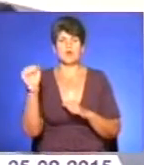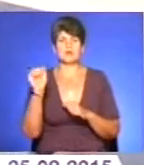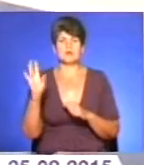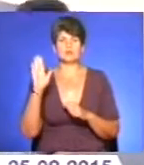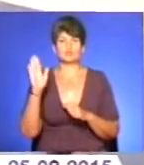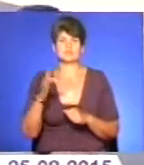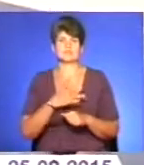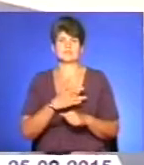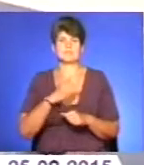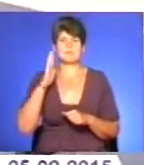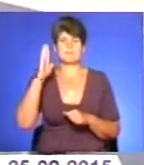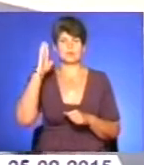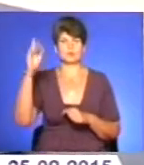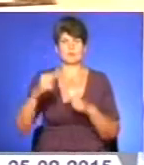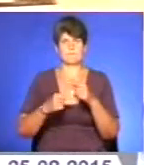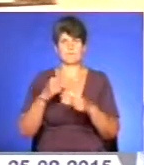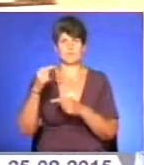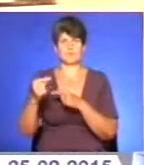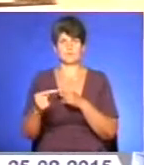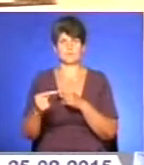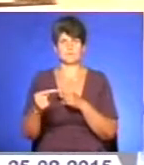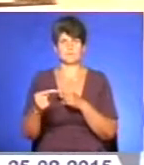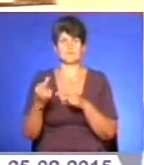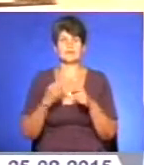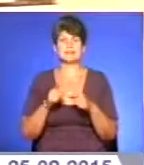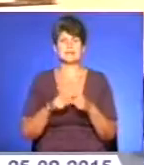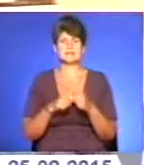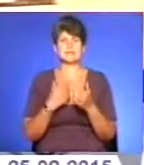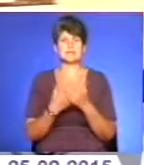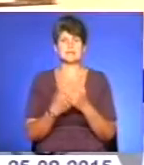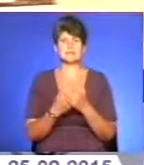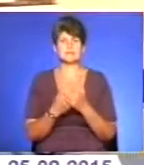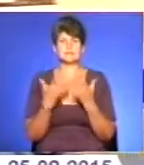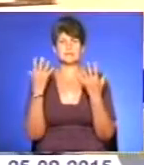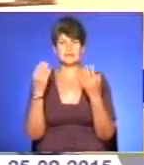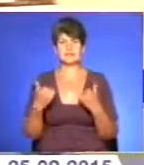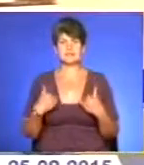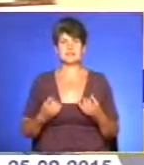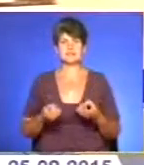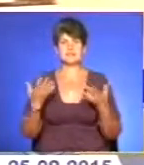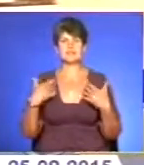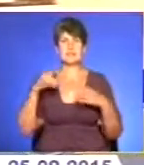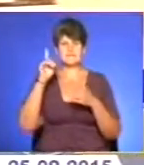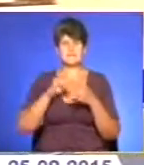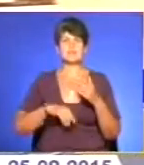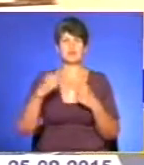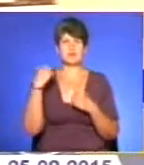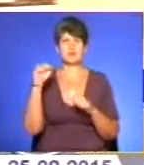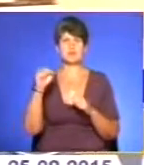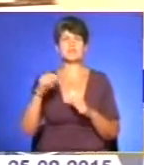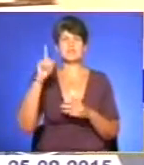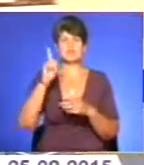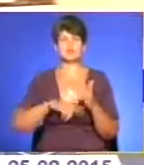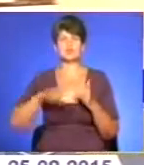серцях майбутніх поколінь. Цей дані є дуже світлий, я вірю в перемогу, і я вірю, що хлопці